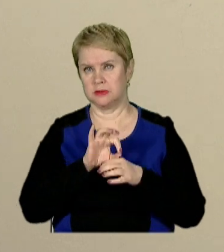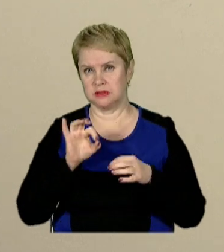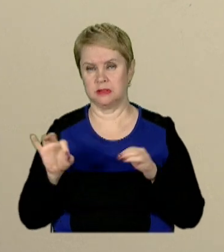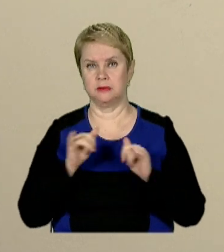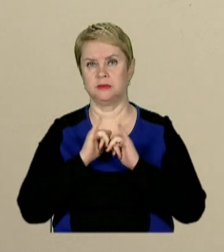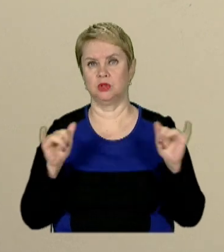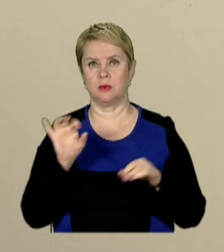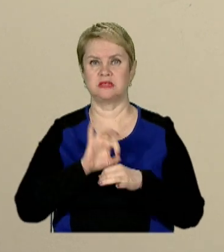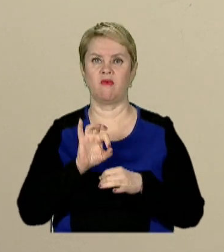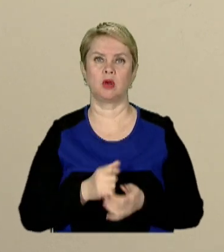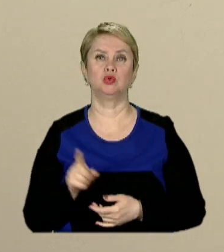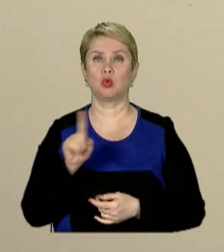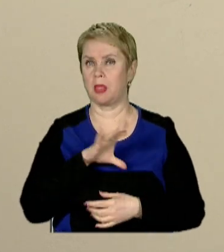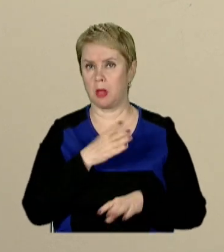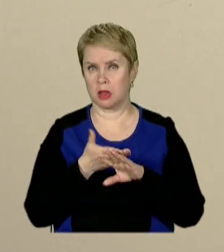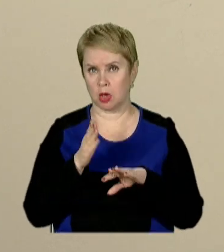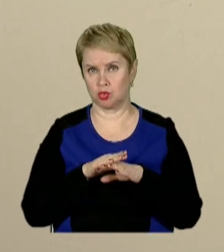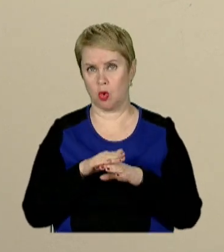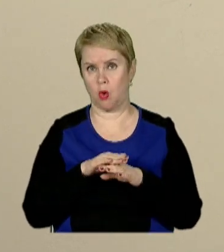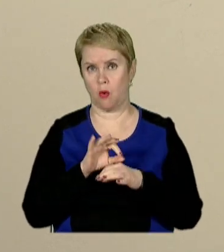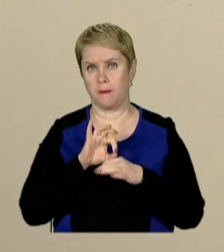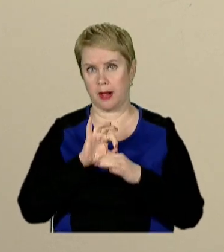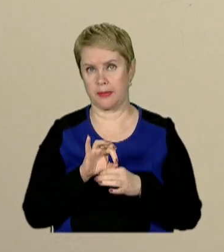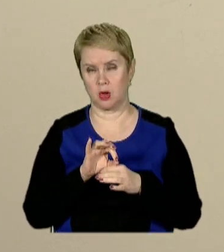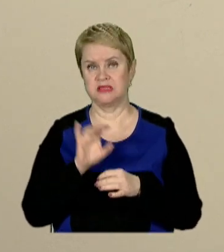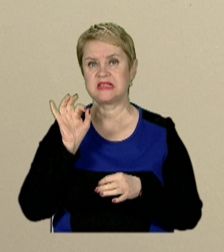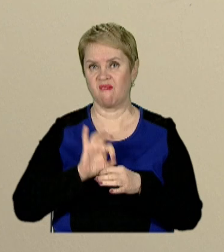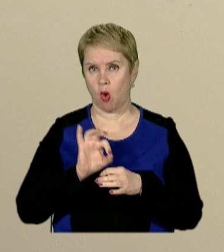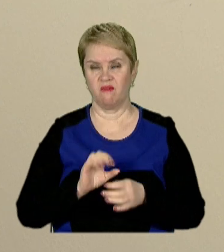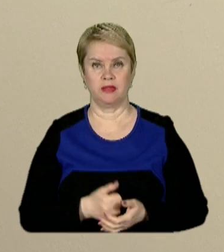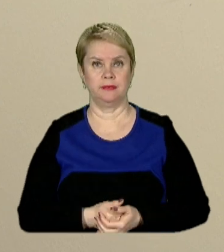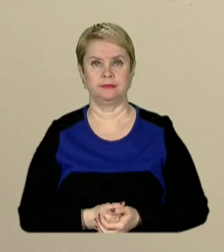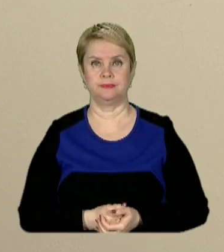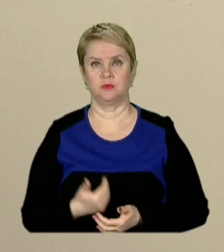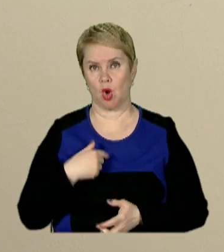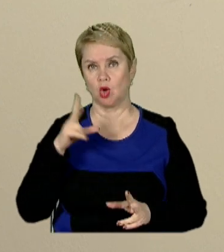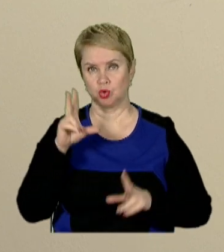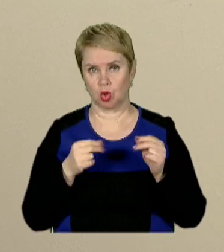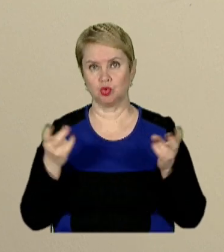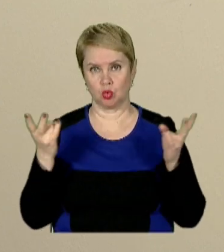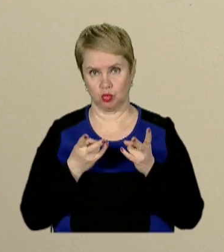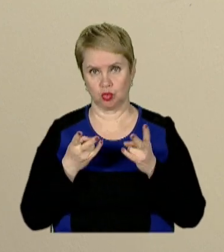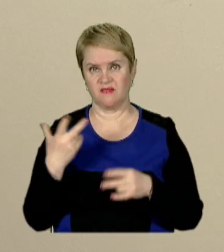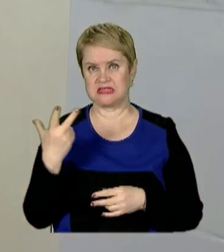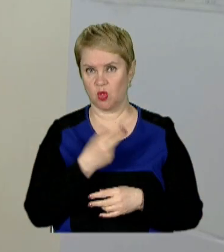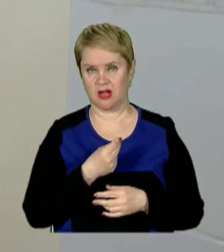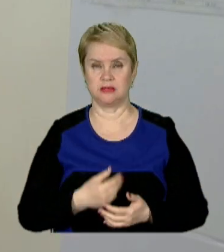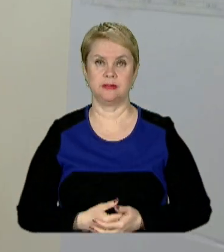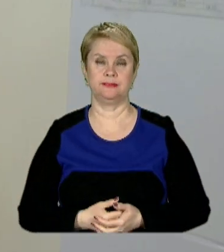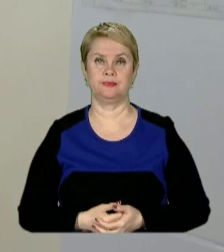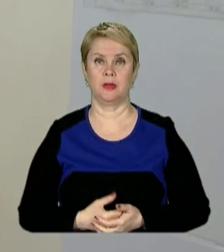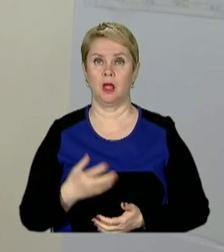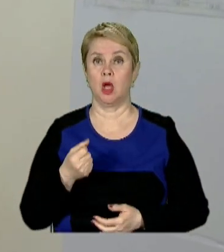поширені. І щоб не було тяжкого перебігу захворювання, я вважаю, що потрібно вакцинуватися.